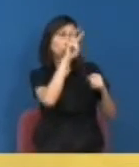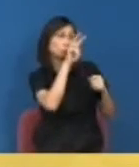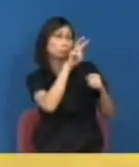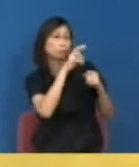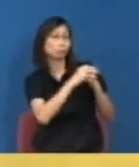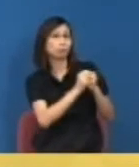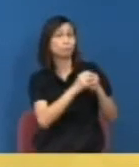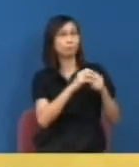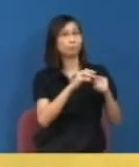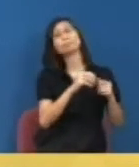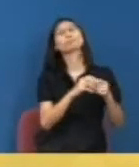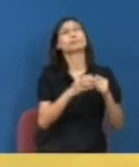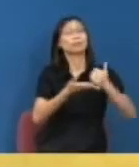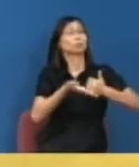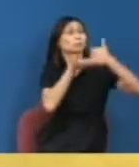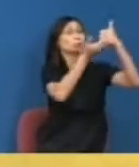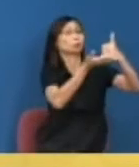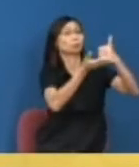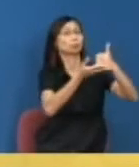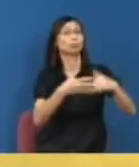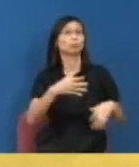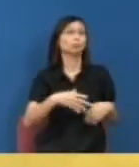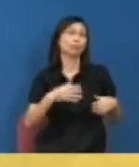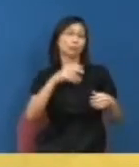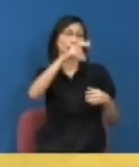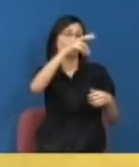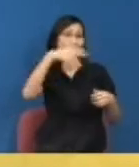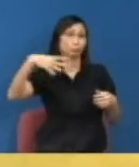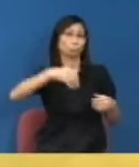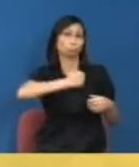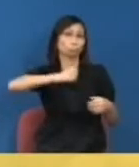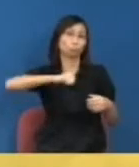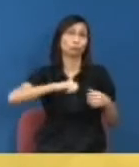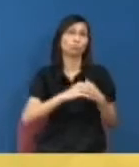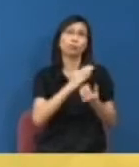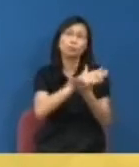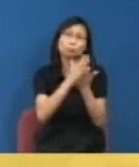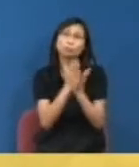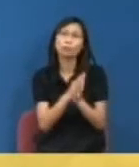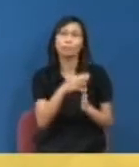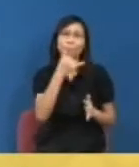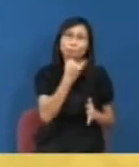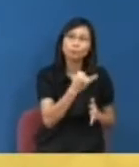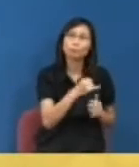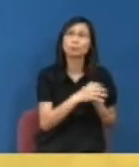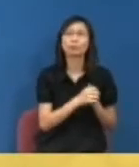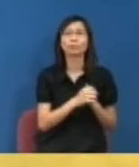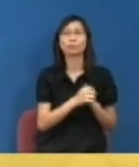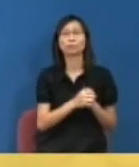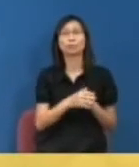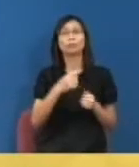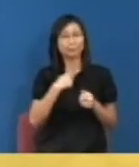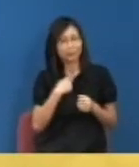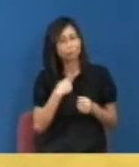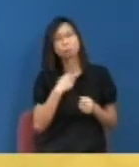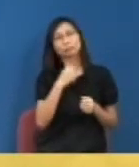一個高度商業法的行為很美俗的行為很美俗都不能夠不可以否定他們有這樣的需要